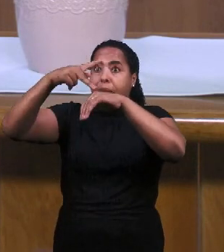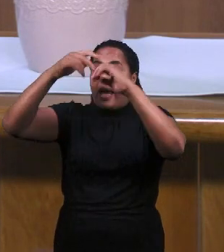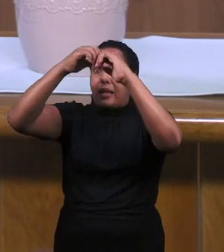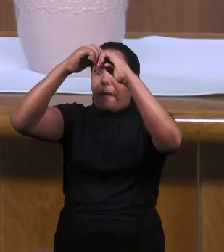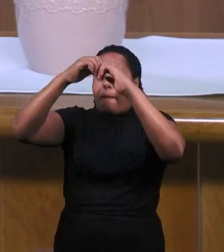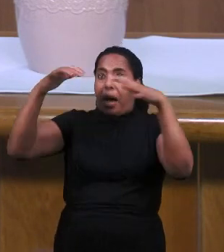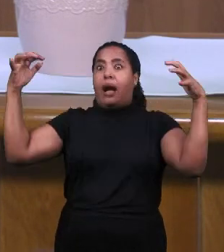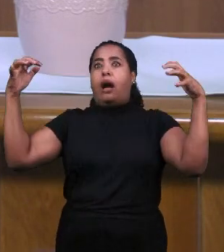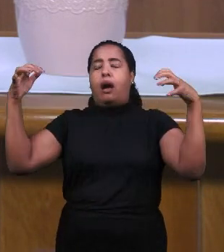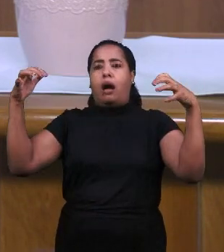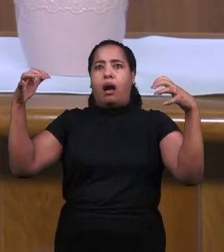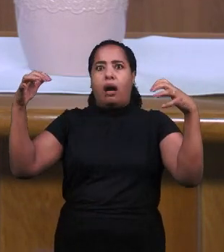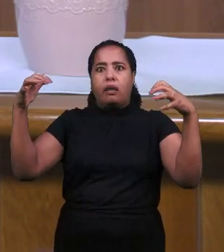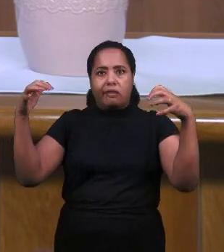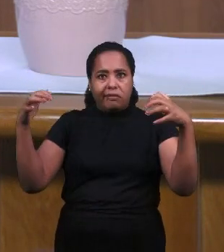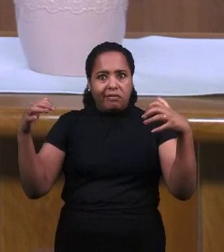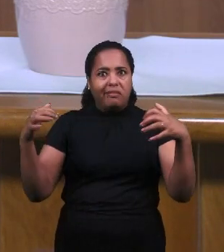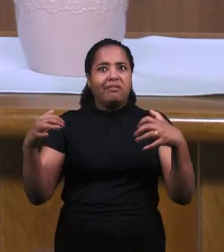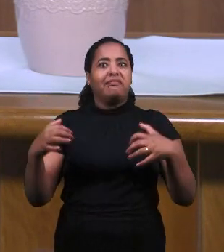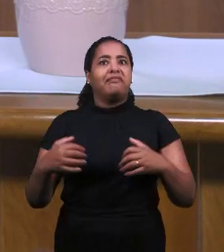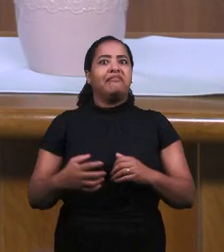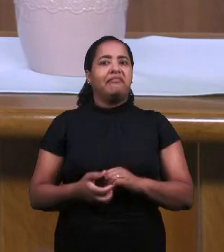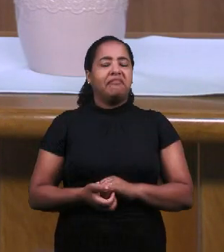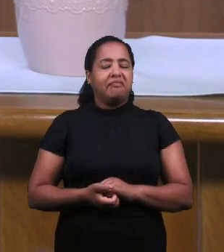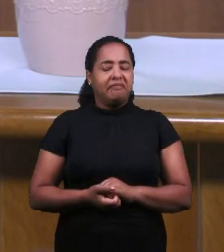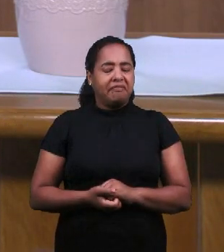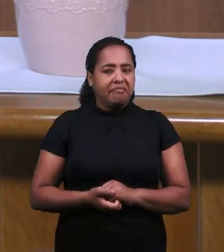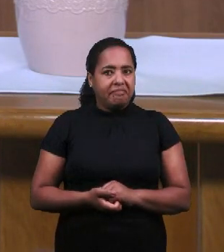Скалы Посмотрите Какая Мощность Ветра